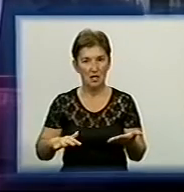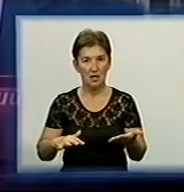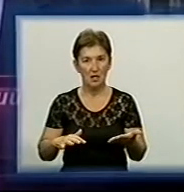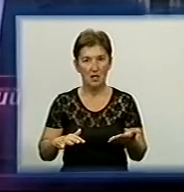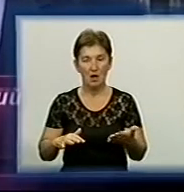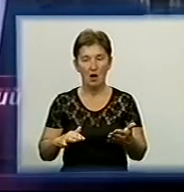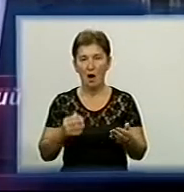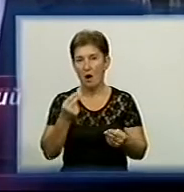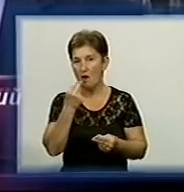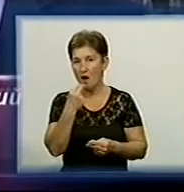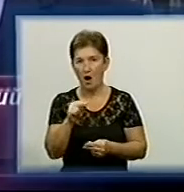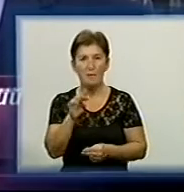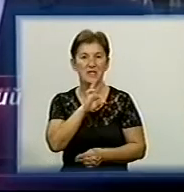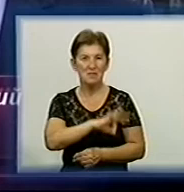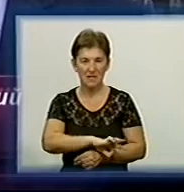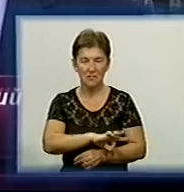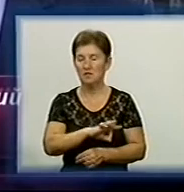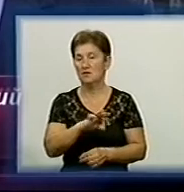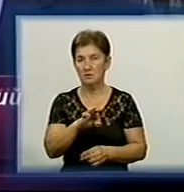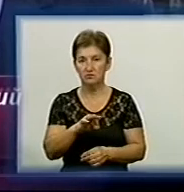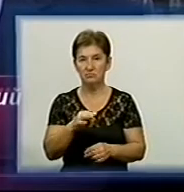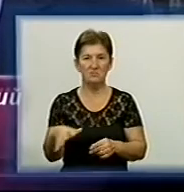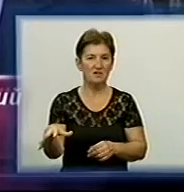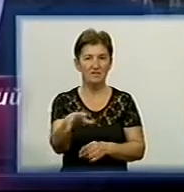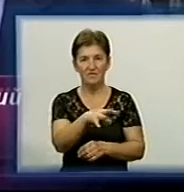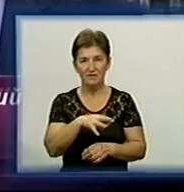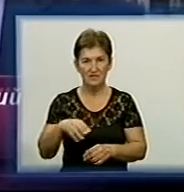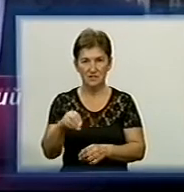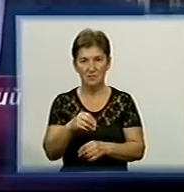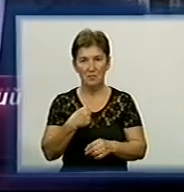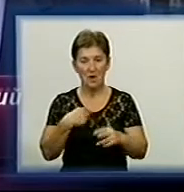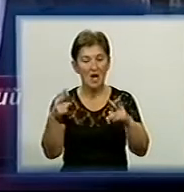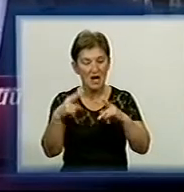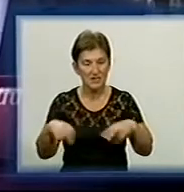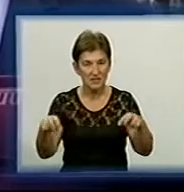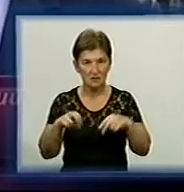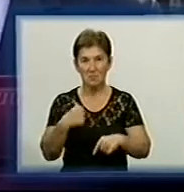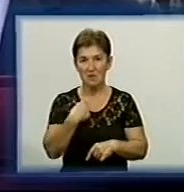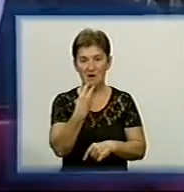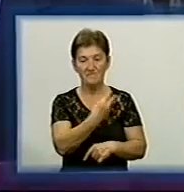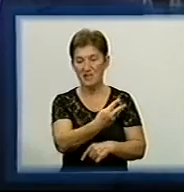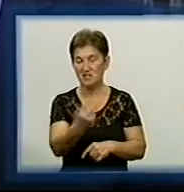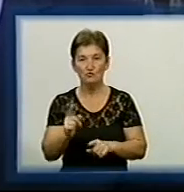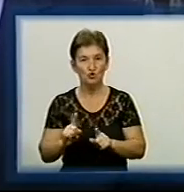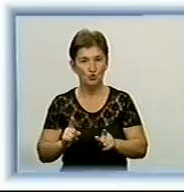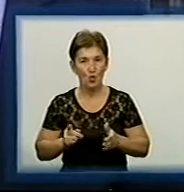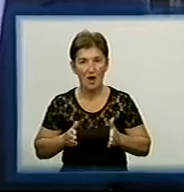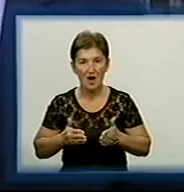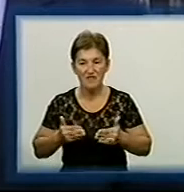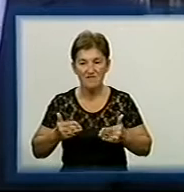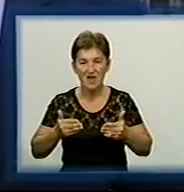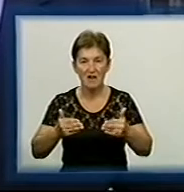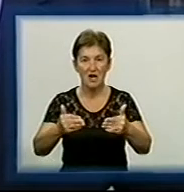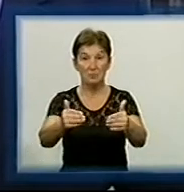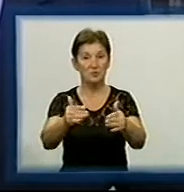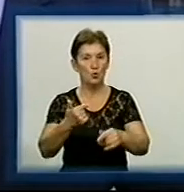затроне повністю всі теплоснабжаючі підприємства області Ми їх розглядуємо, ми бачимо, що ми двигаємося в цьому направлінні Нас об